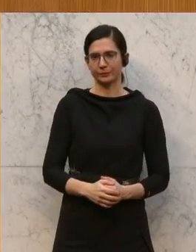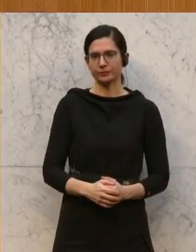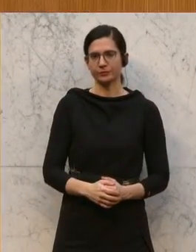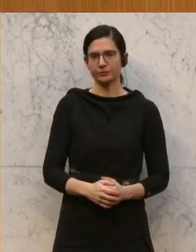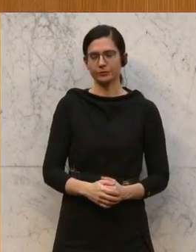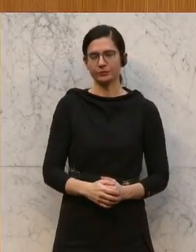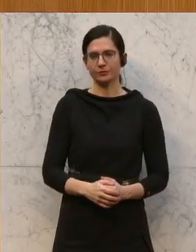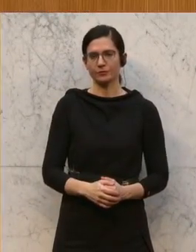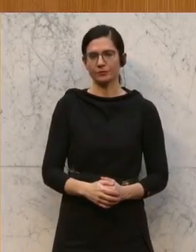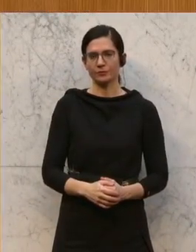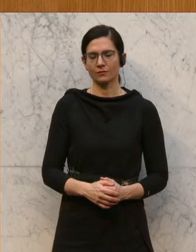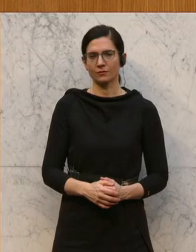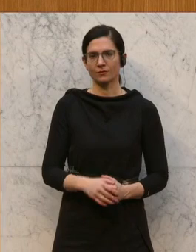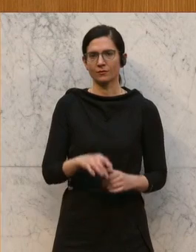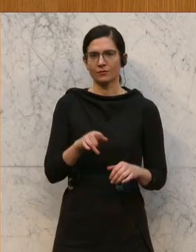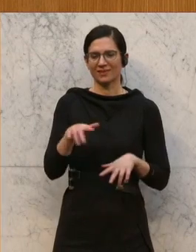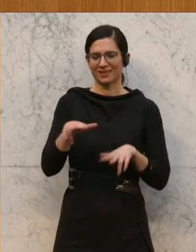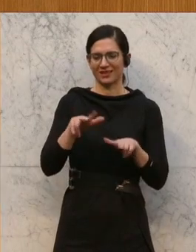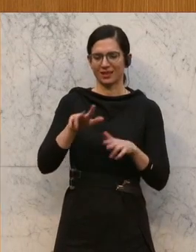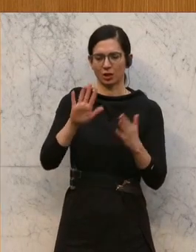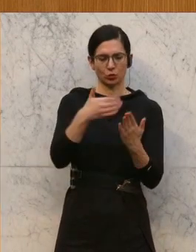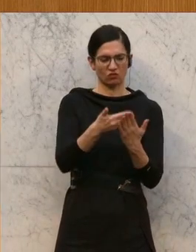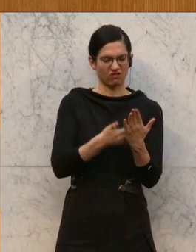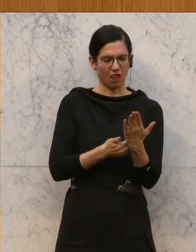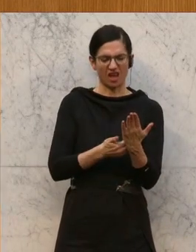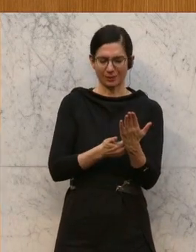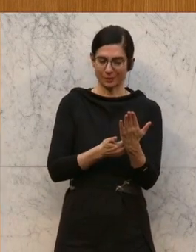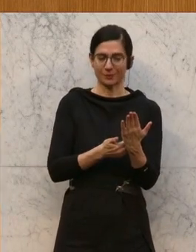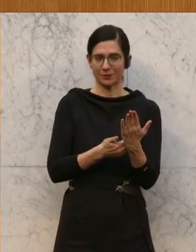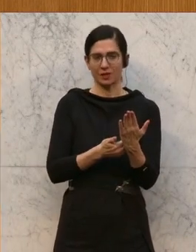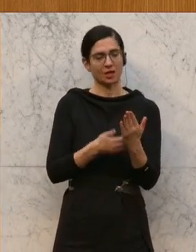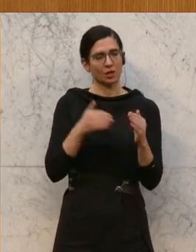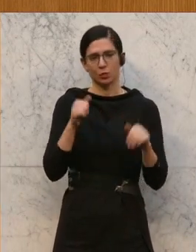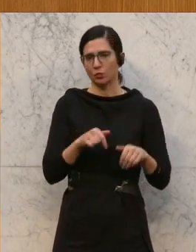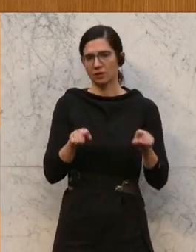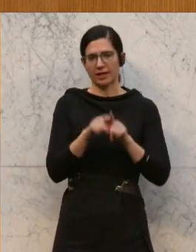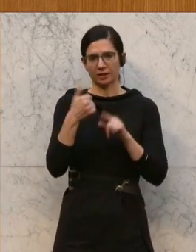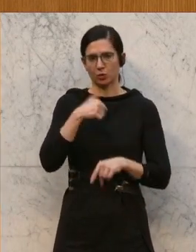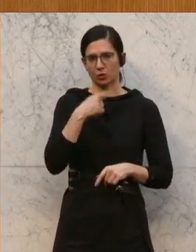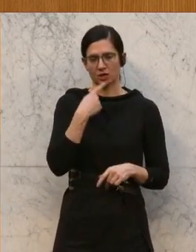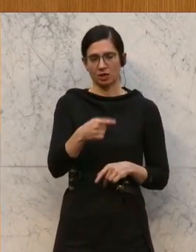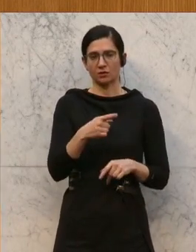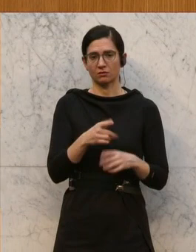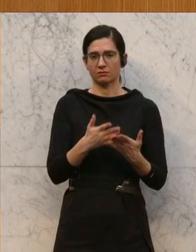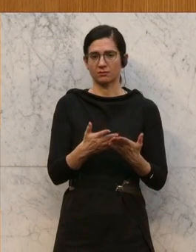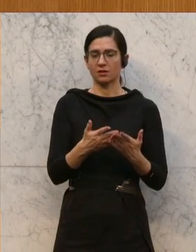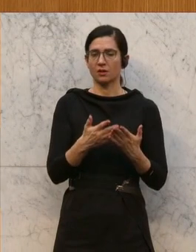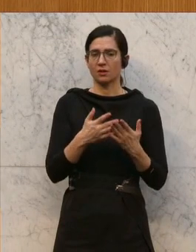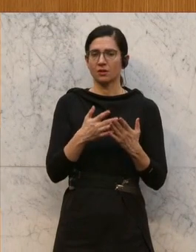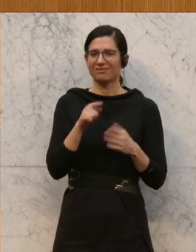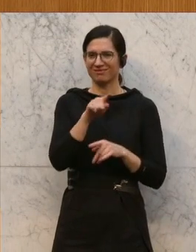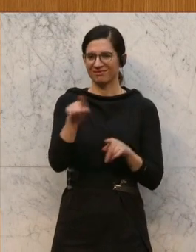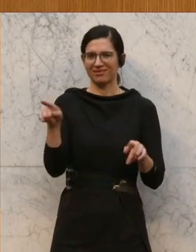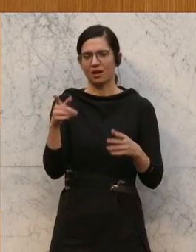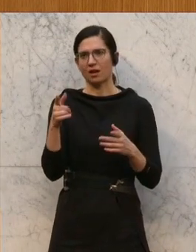Ja, wir NEOS, wir stimmen dieser Regierungsvorlage zu, aber ich sage es gleich vorweg und gleich zu Beginn, ohne der hier verbreiteten Euphorie